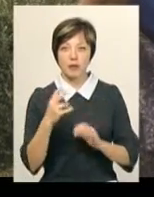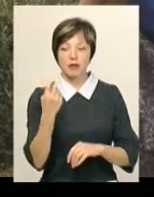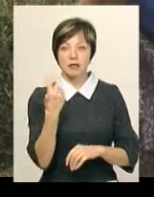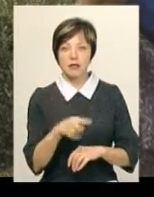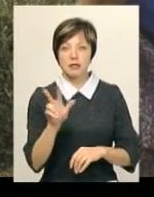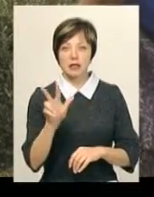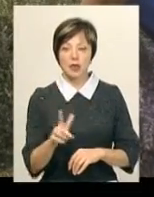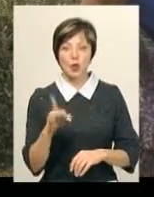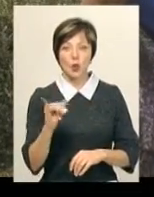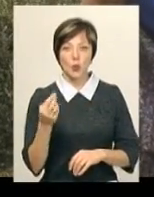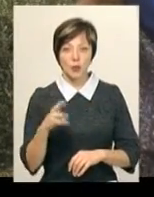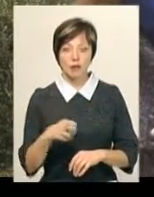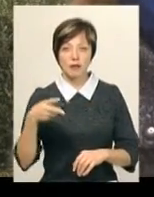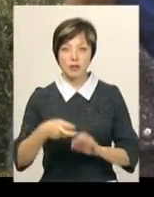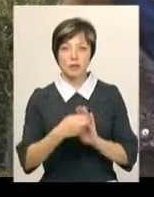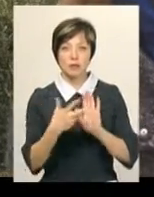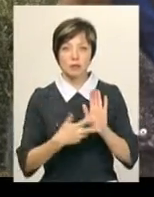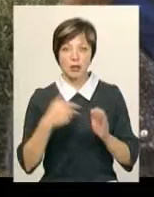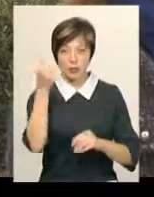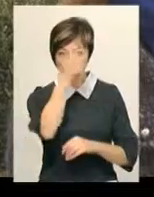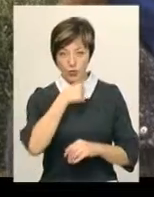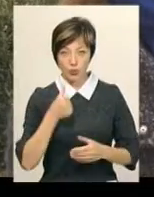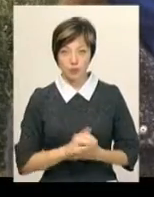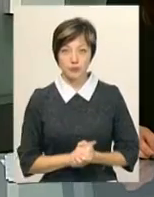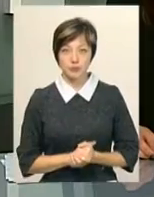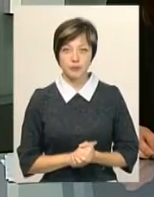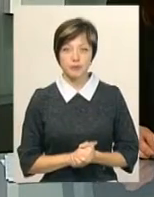23 грудня 2018 року.